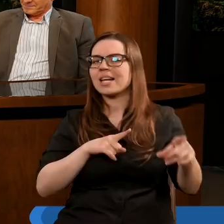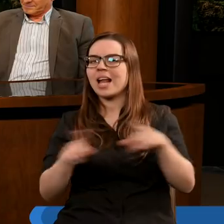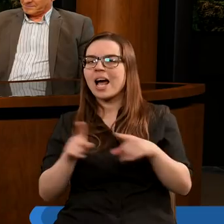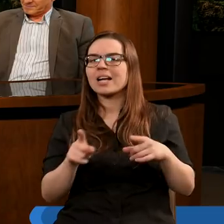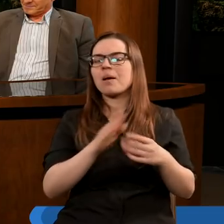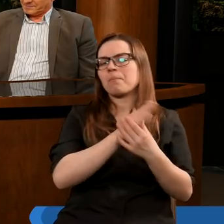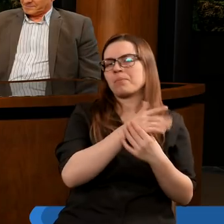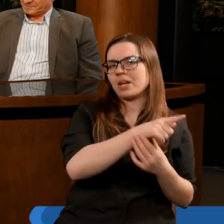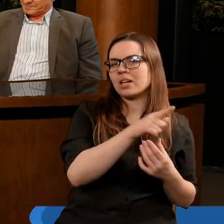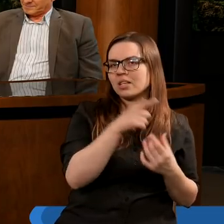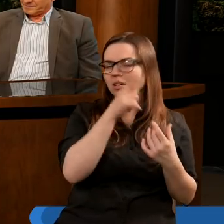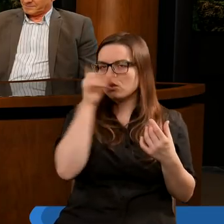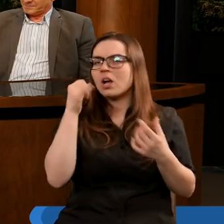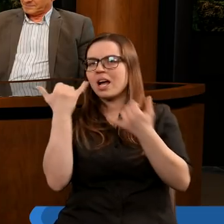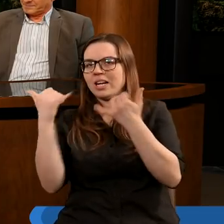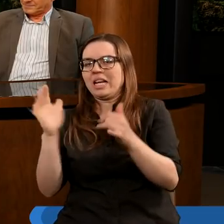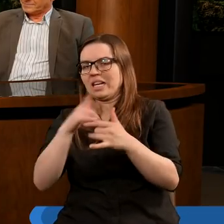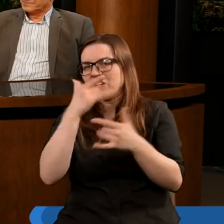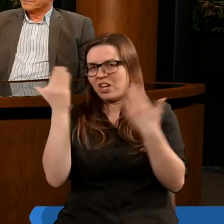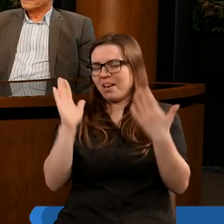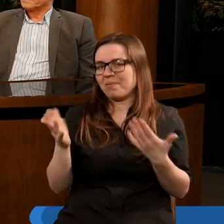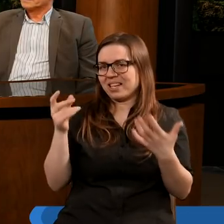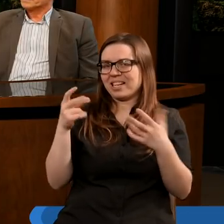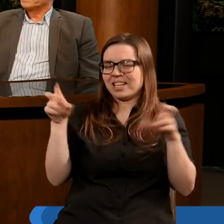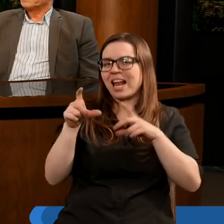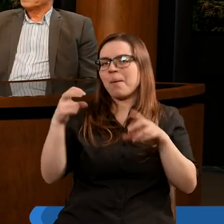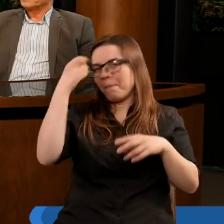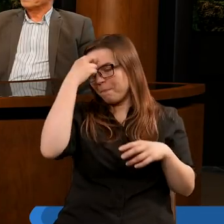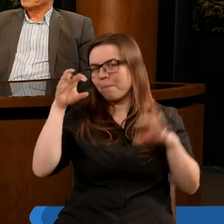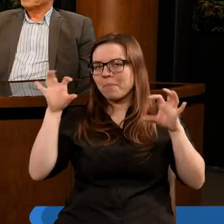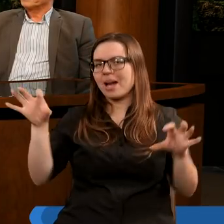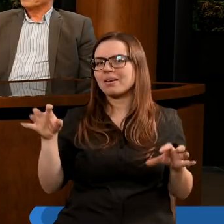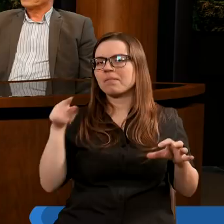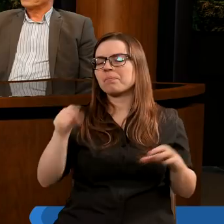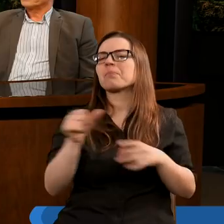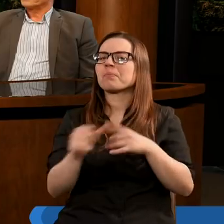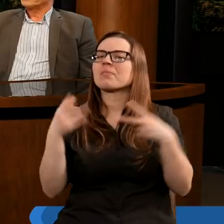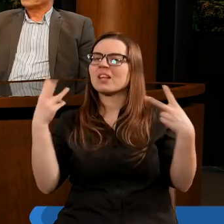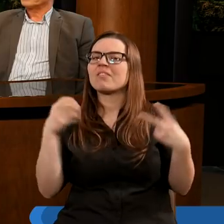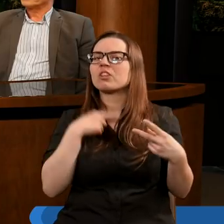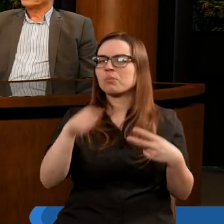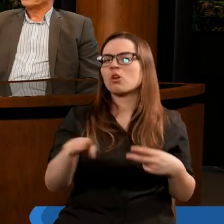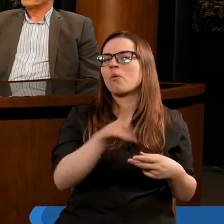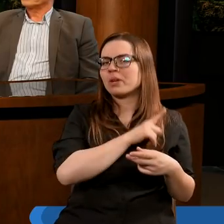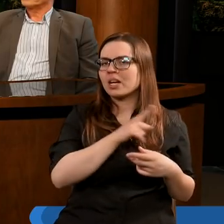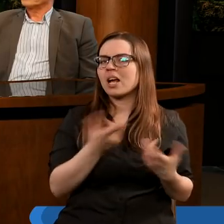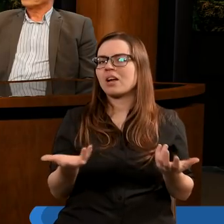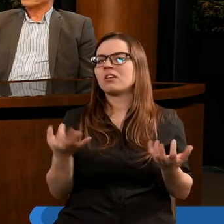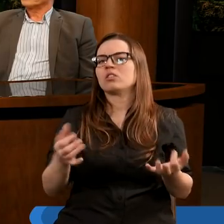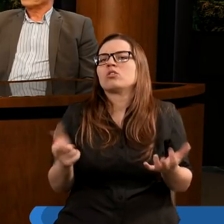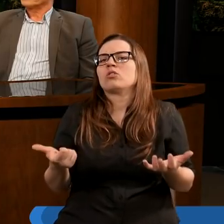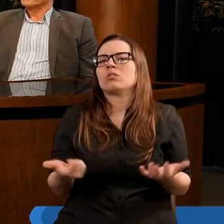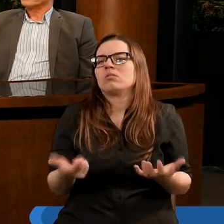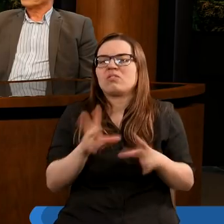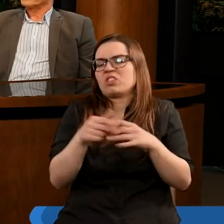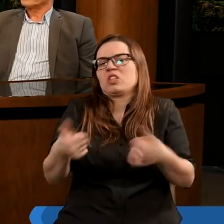znakiem i jakiś inny dzień będzie znamieniem bestii, to bardzo ważne sobie to przestrzegać. A dzisiaj co